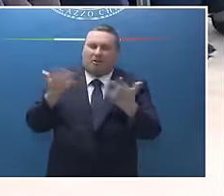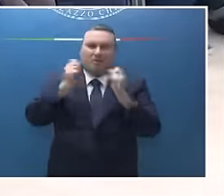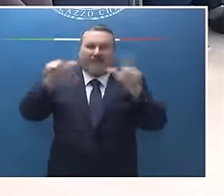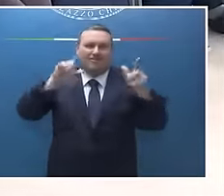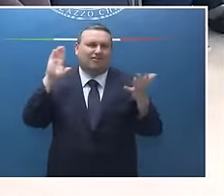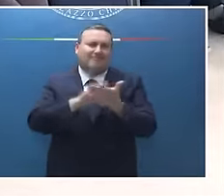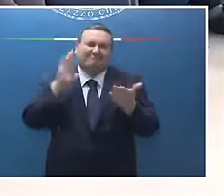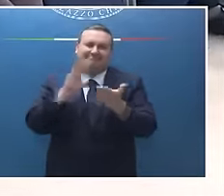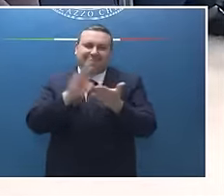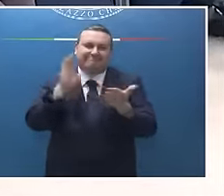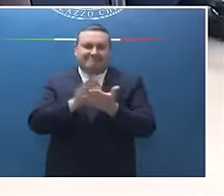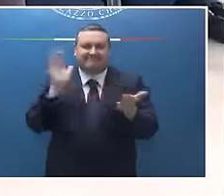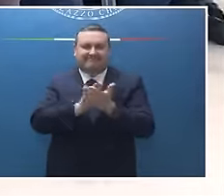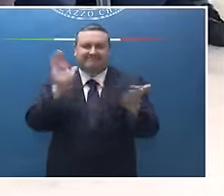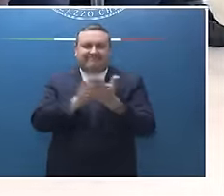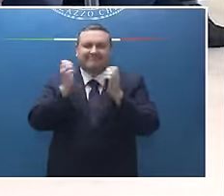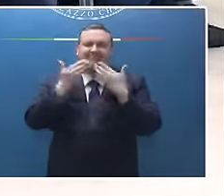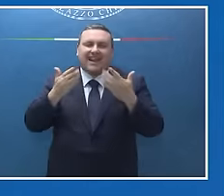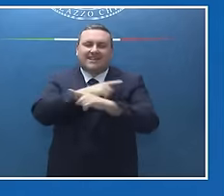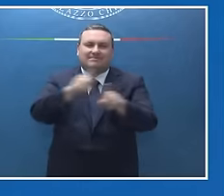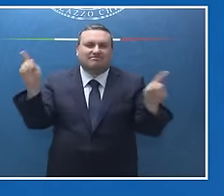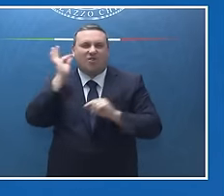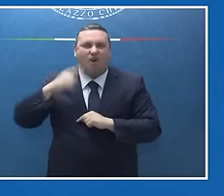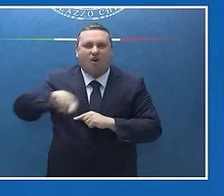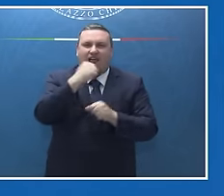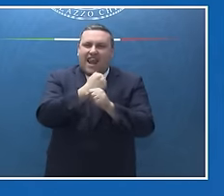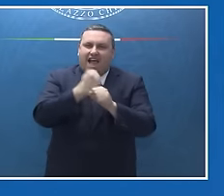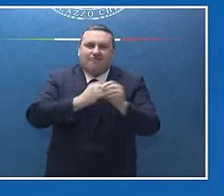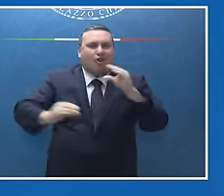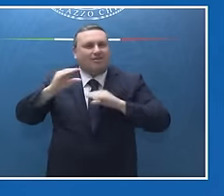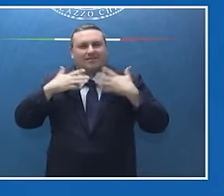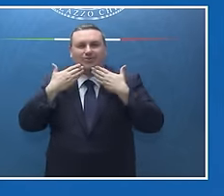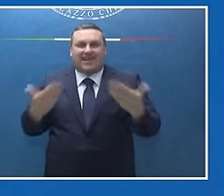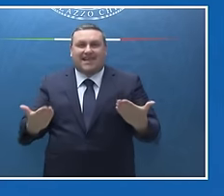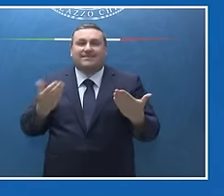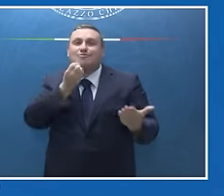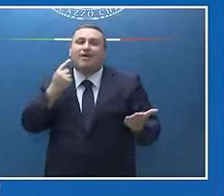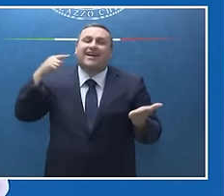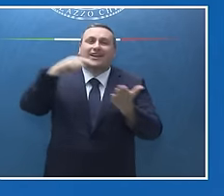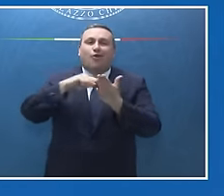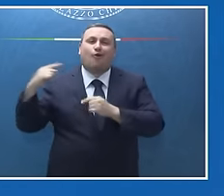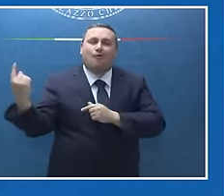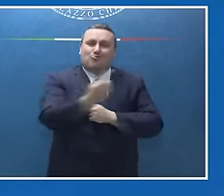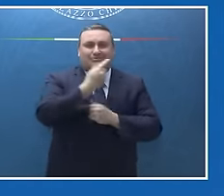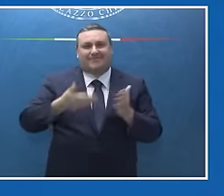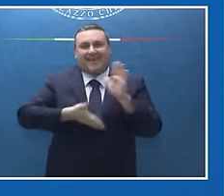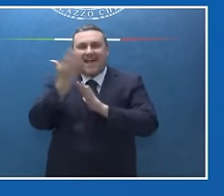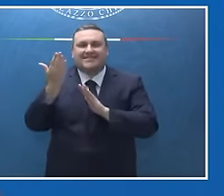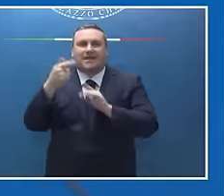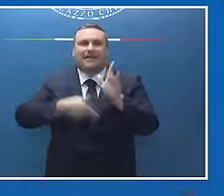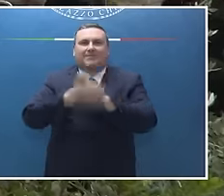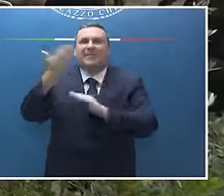estremamente preziosi, grazie per aver contribuito con il vostro lavoro. Buon rientro a casa per chi riparte.